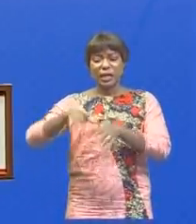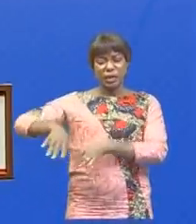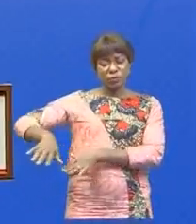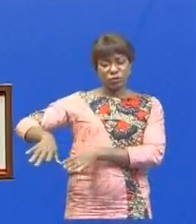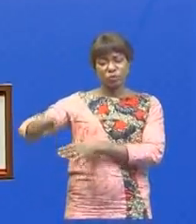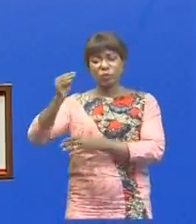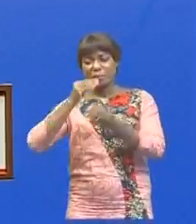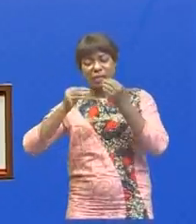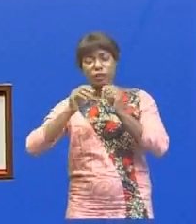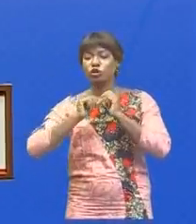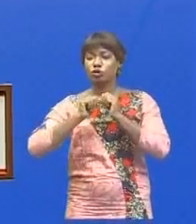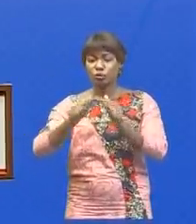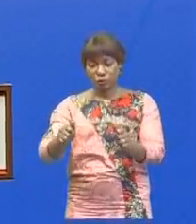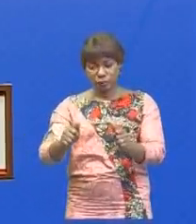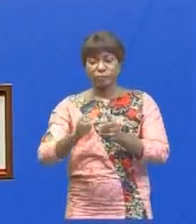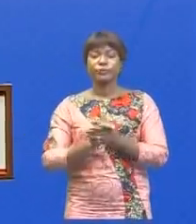Chikapa et Kassai.